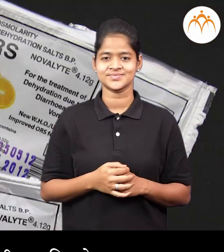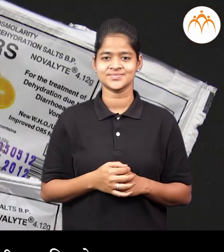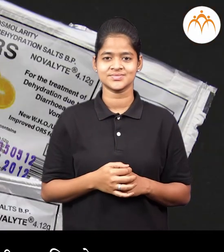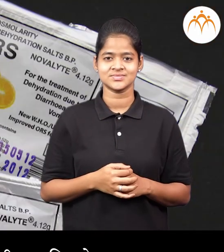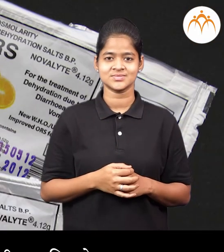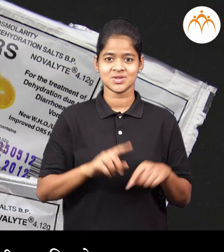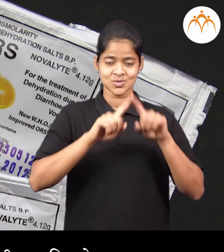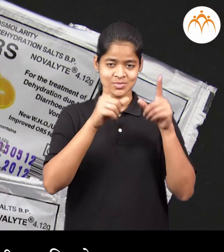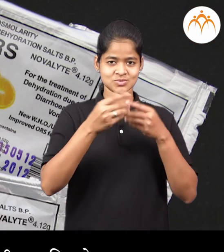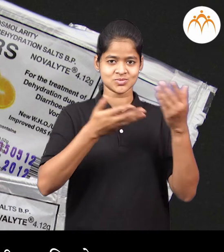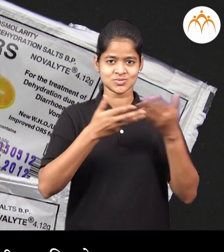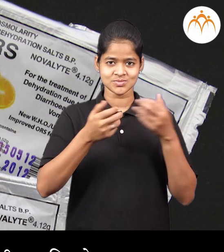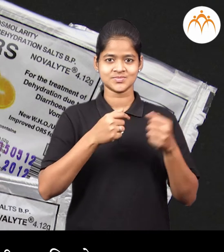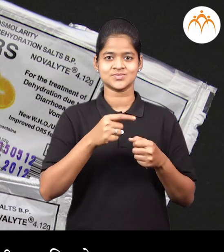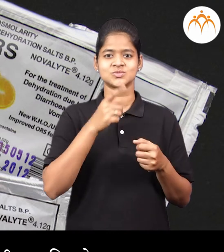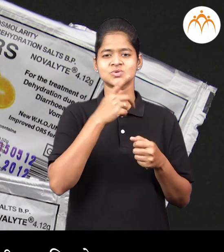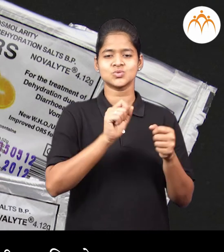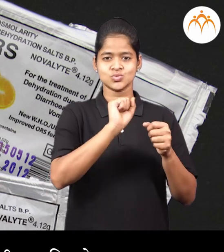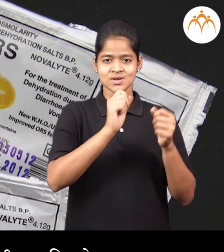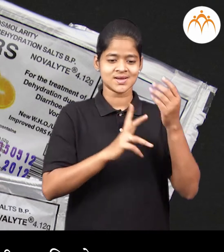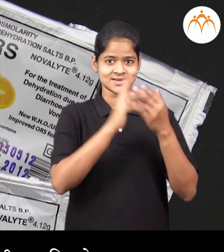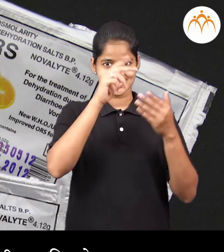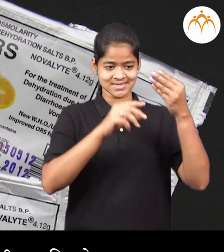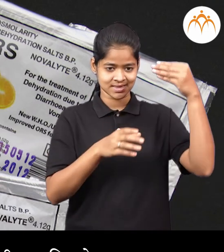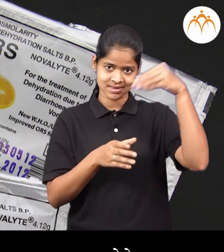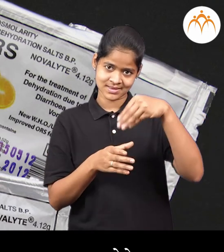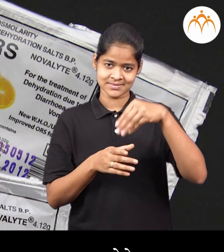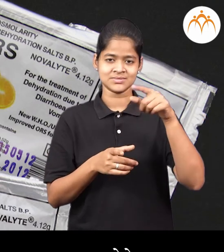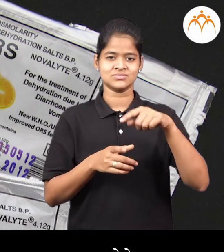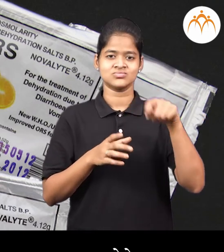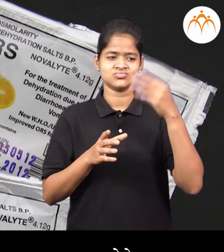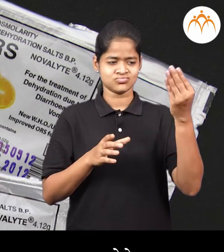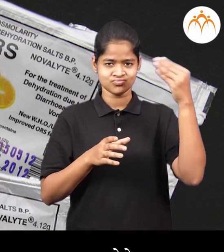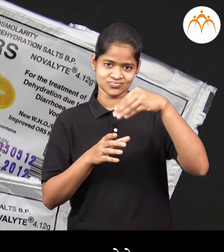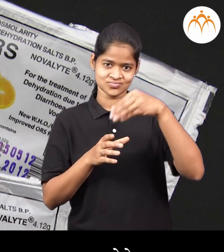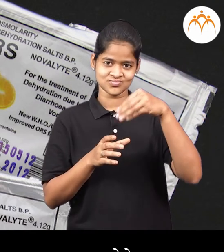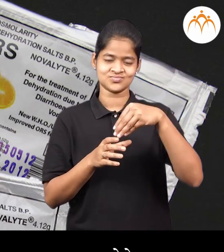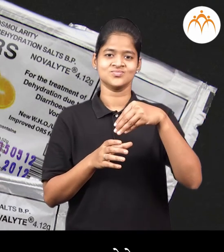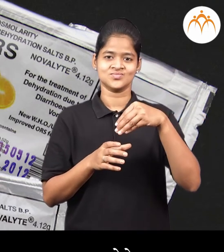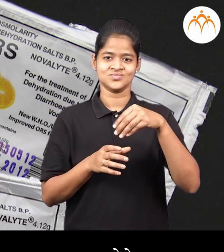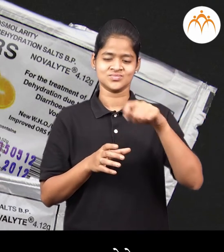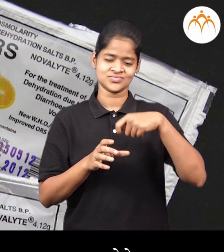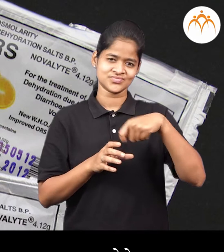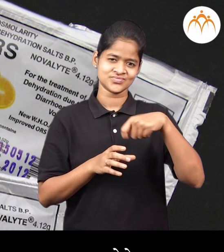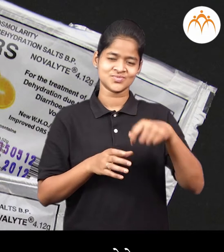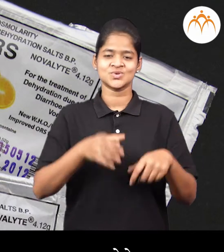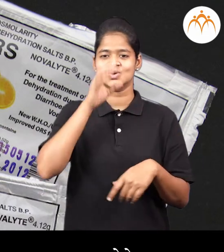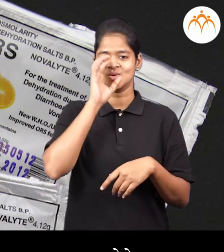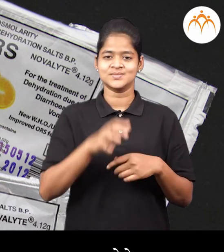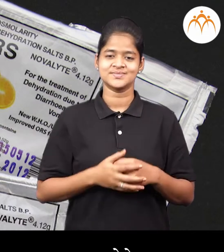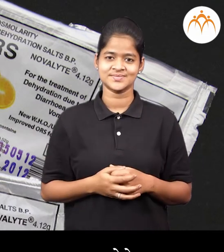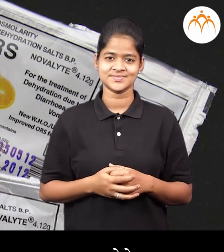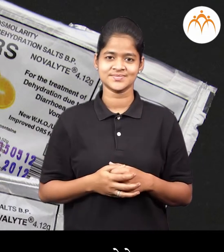बाजारात जलसंजीवनीची पूड मिलते ती पान्यात मिसुलू नहीं हे द्रावन तैयर करतायते